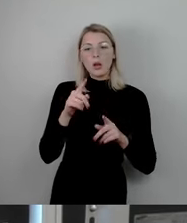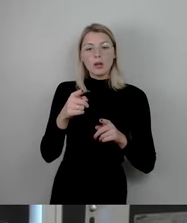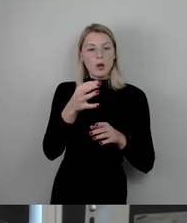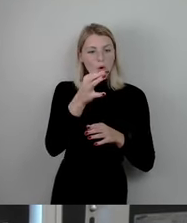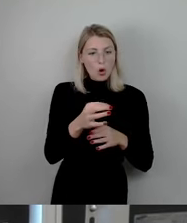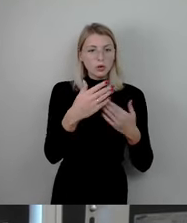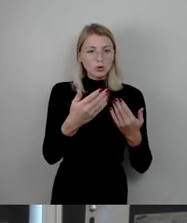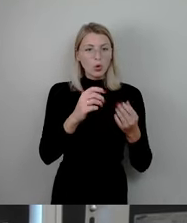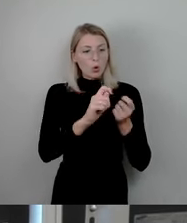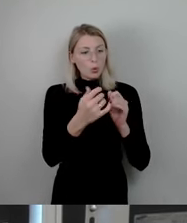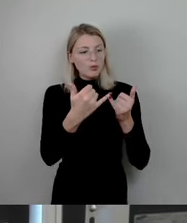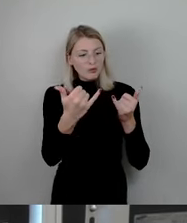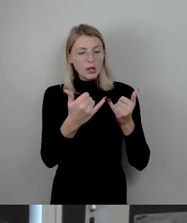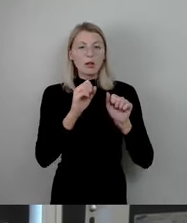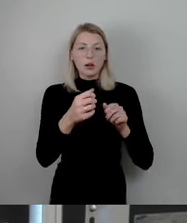reagieren.